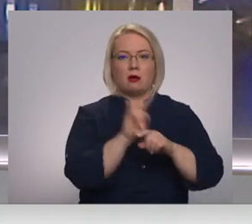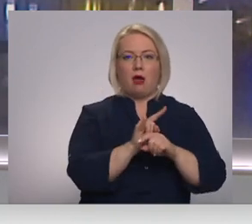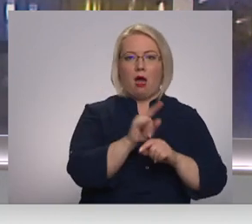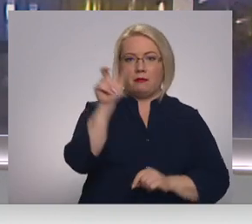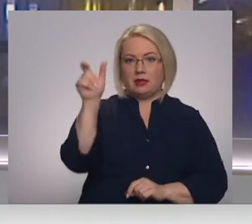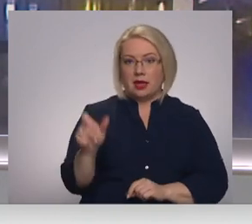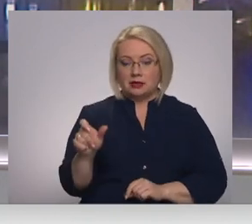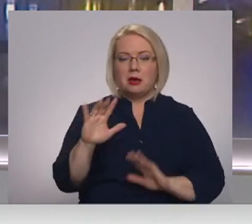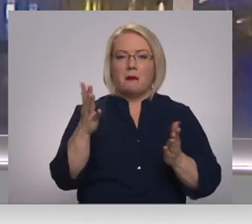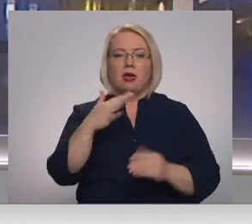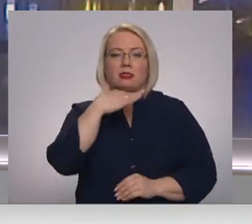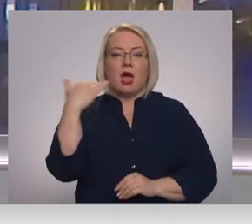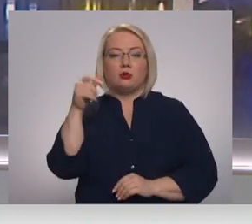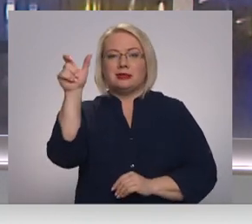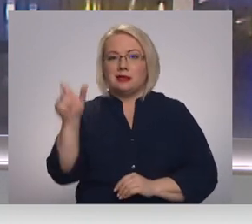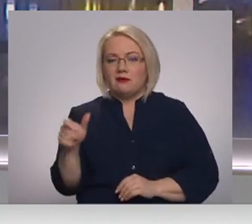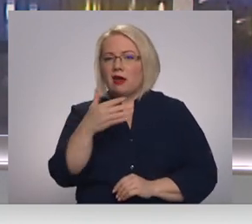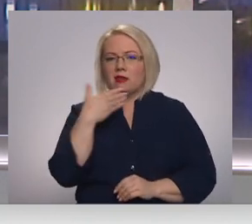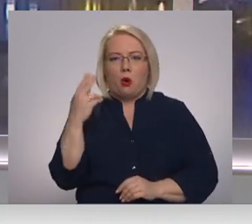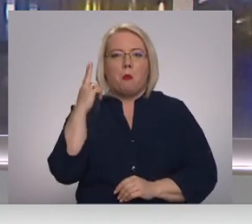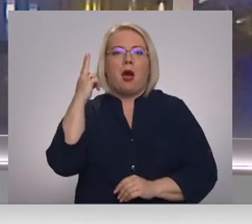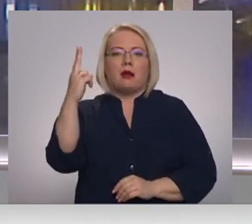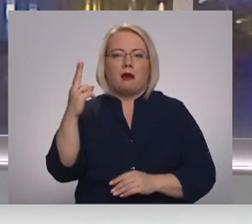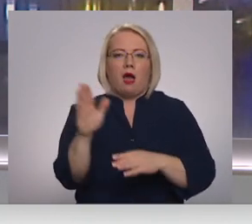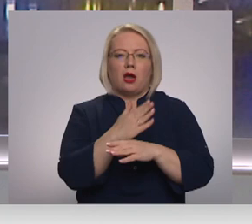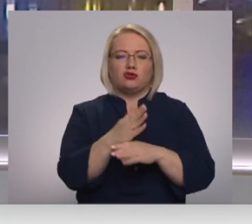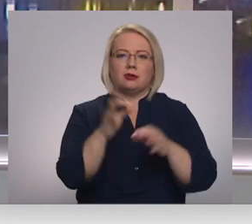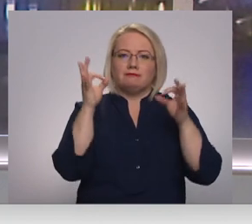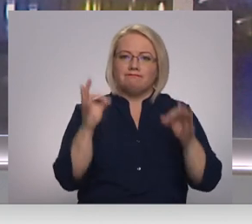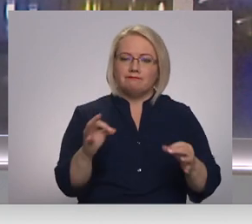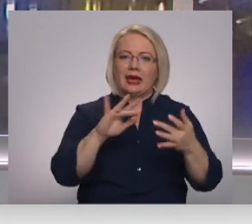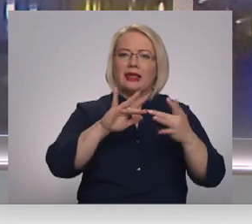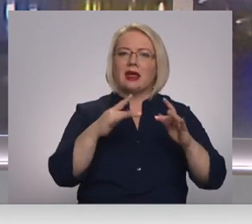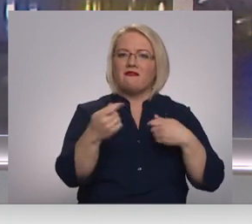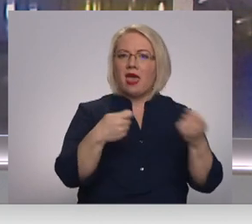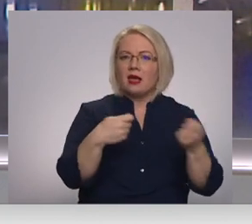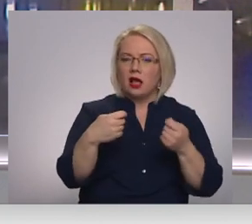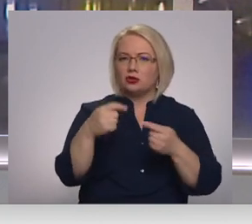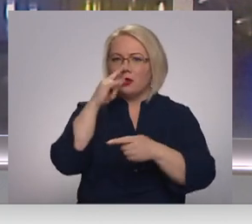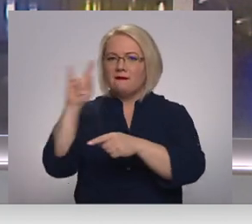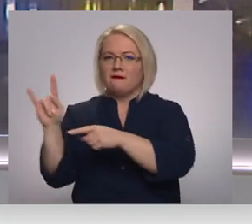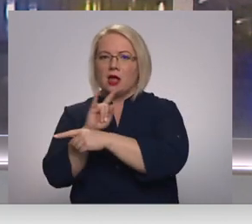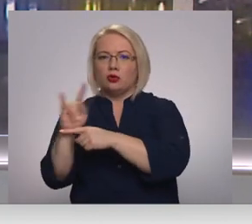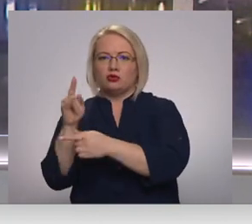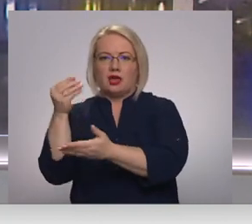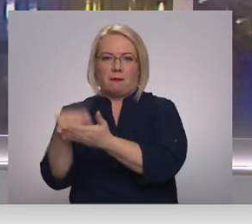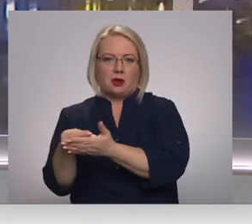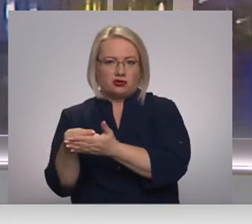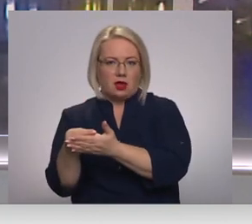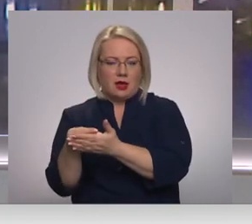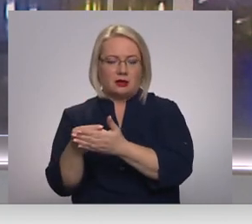vēl vairāk cilvēki nav pārliecināti par to, kā atšķirt īstu internetu veikalu no viltus iepirkšanās platformas.